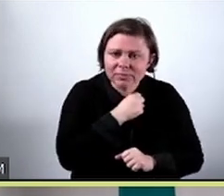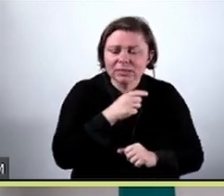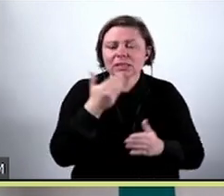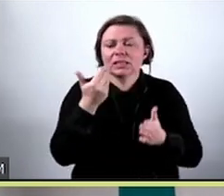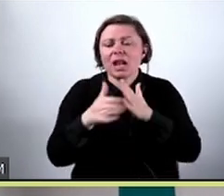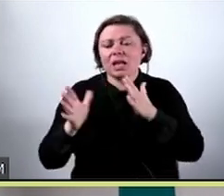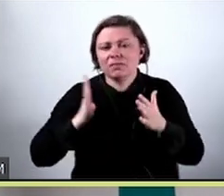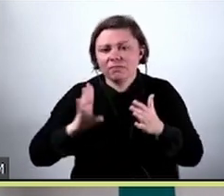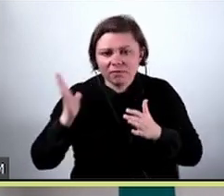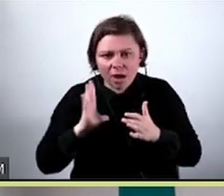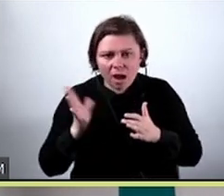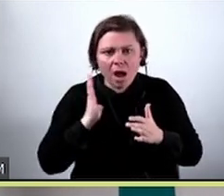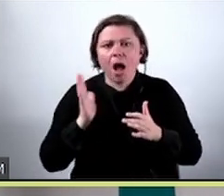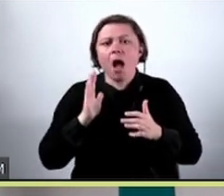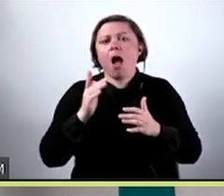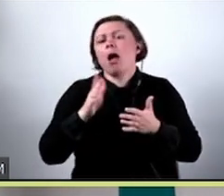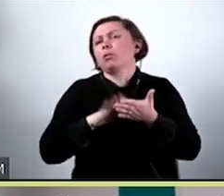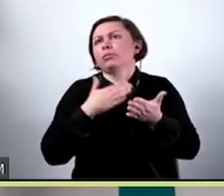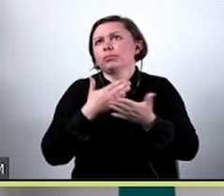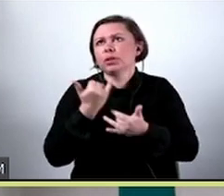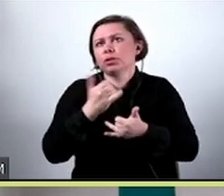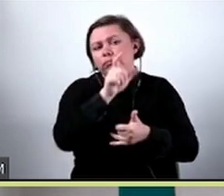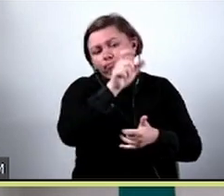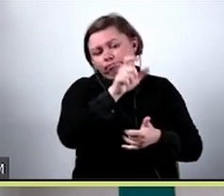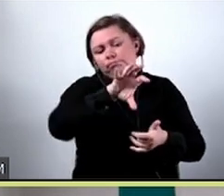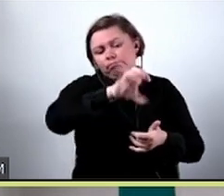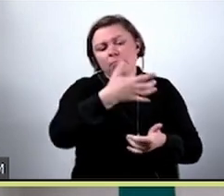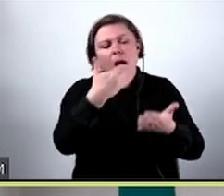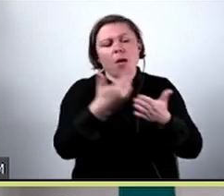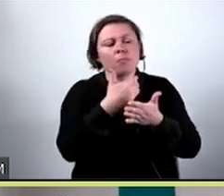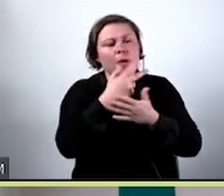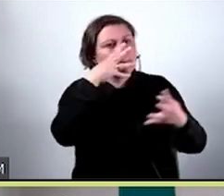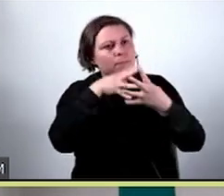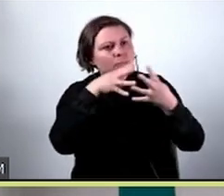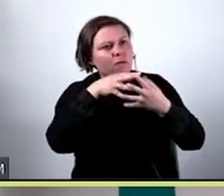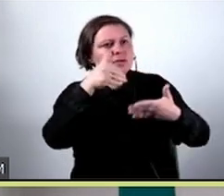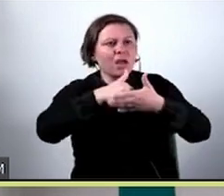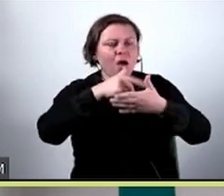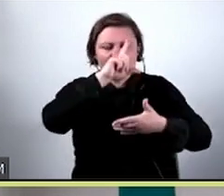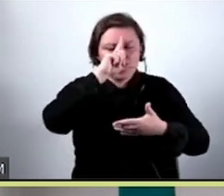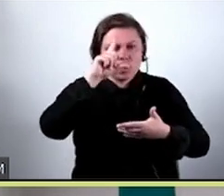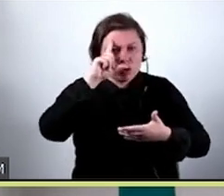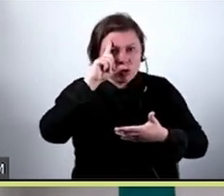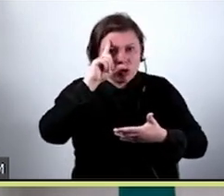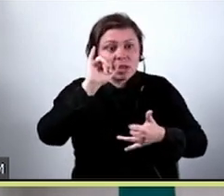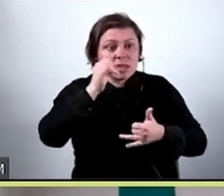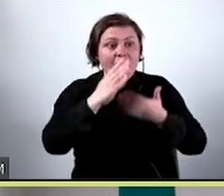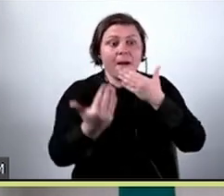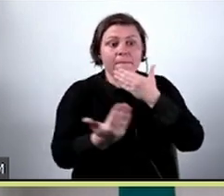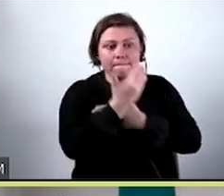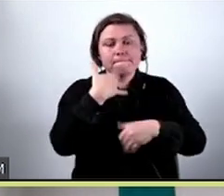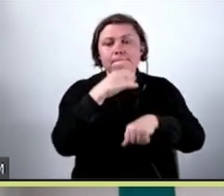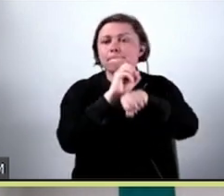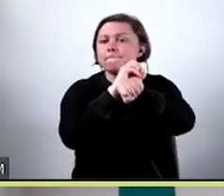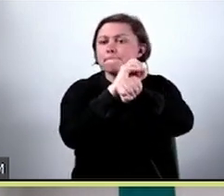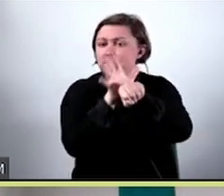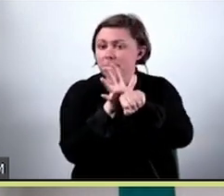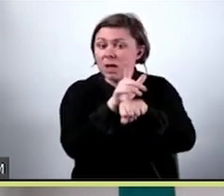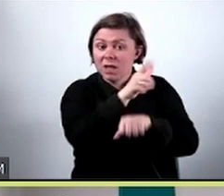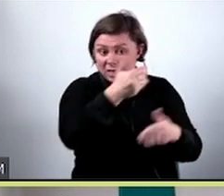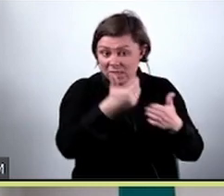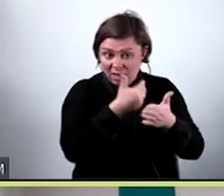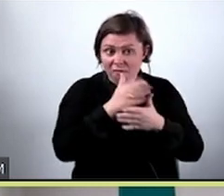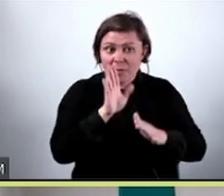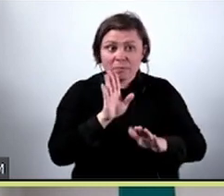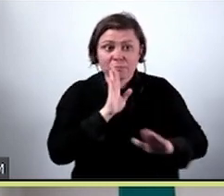wartości. Przykładowo, jeżeli model ma przewidywać jakieś zachowania ludzkie, to w momencie, jak wystąpiła pandemia, czy te zachowania nadal wyglądają